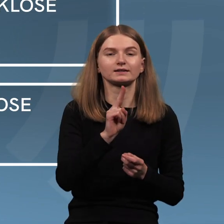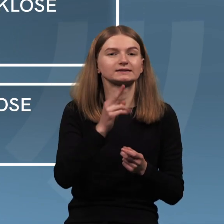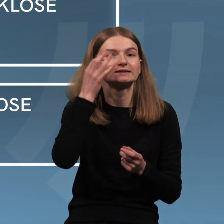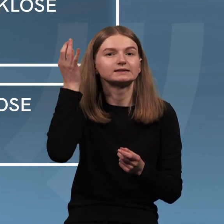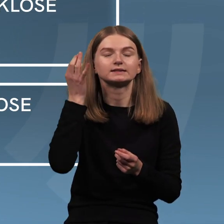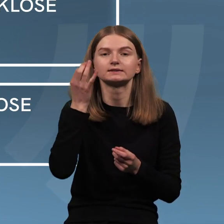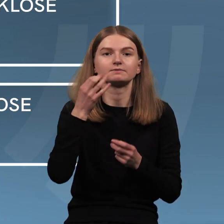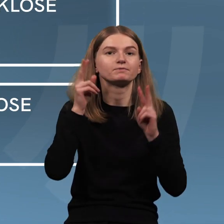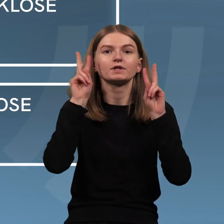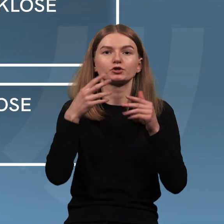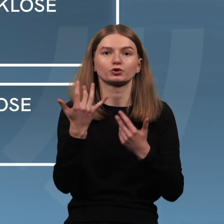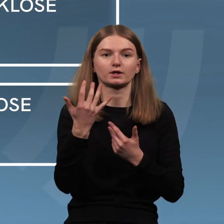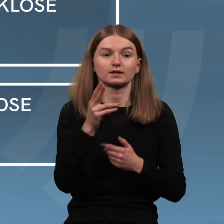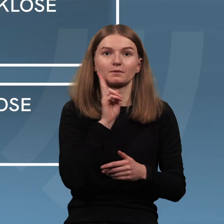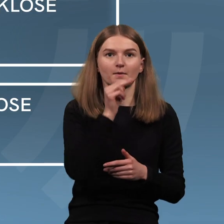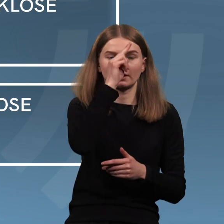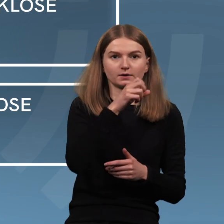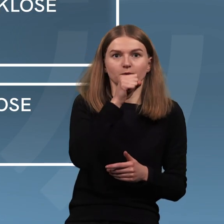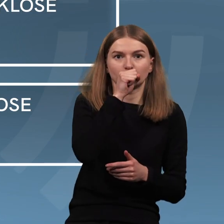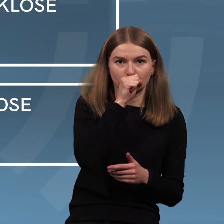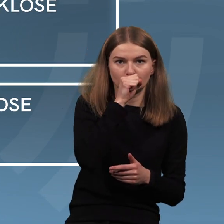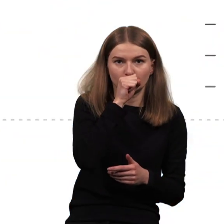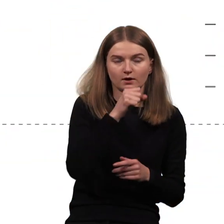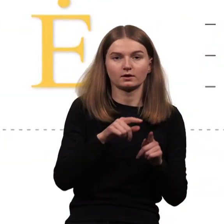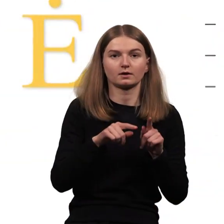slepia vaikų problemas bijodami diskriminacijos.